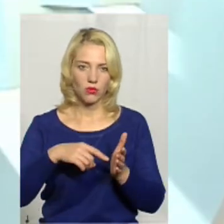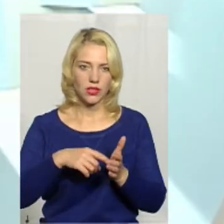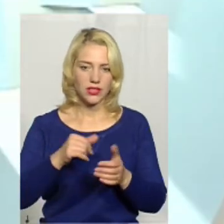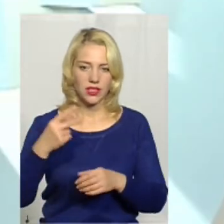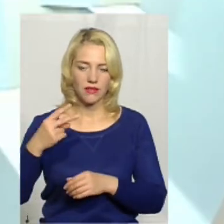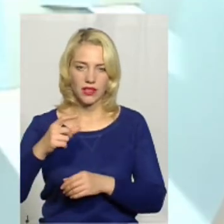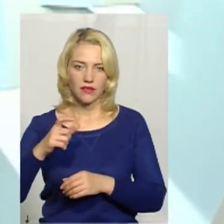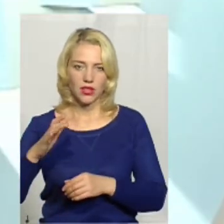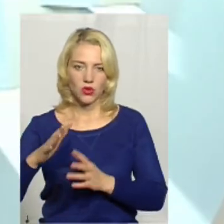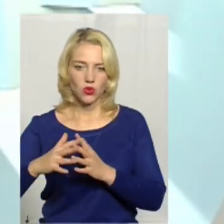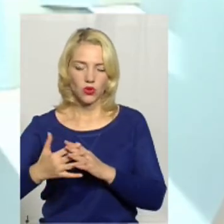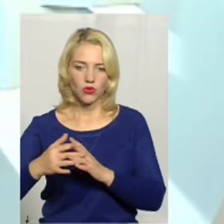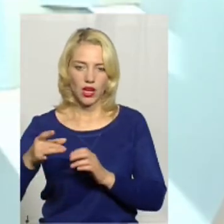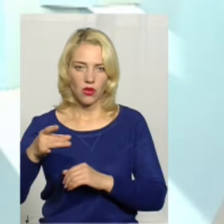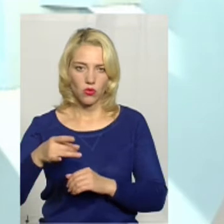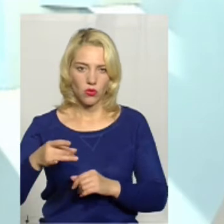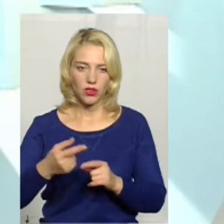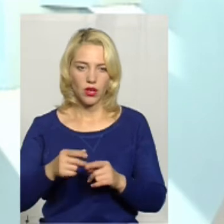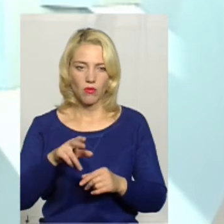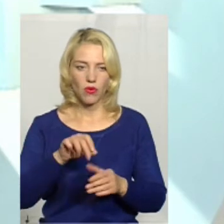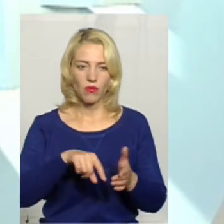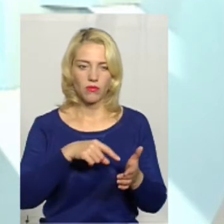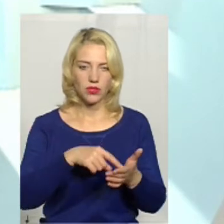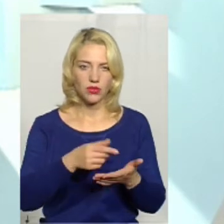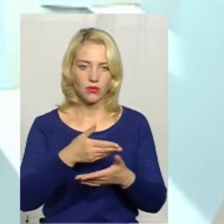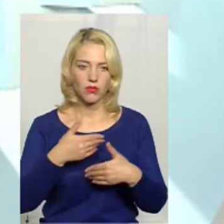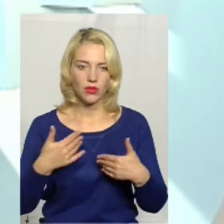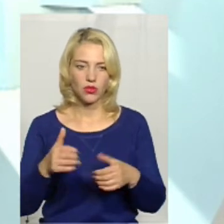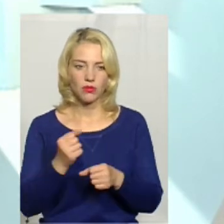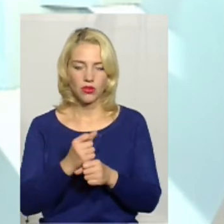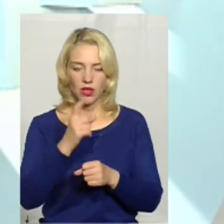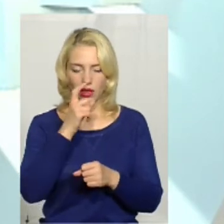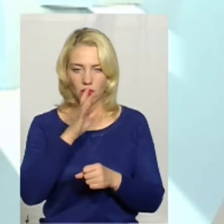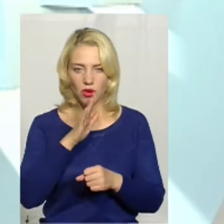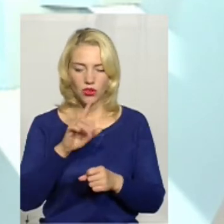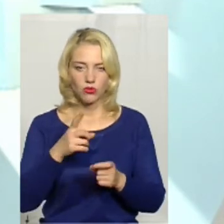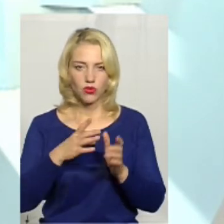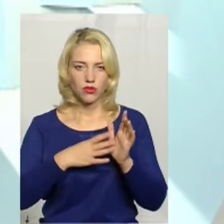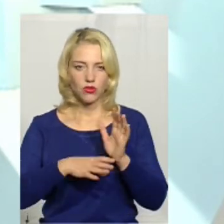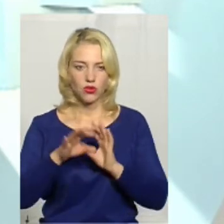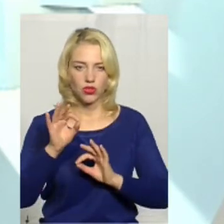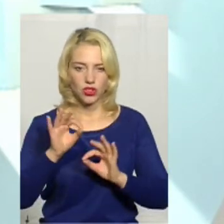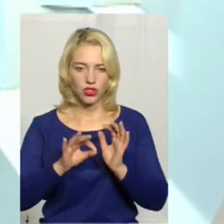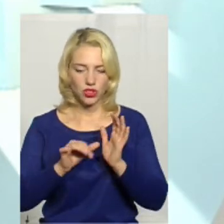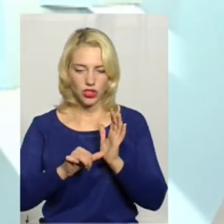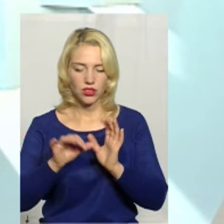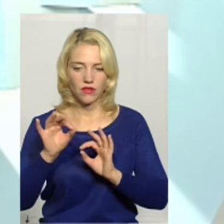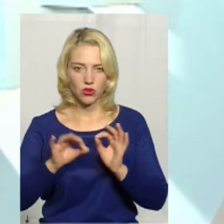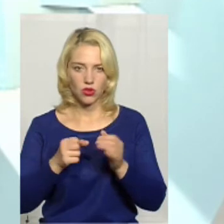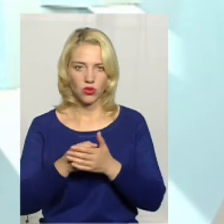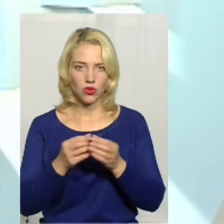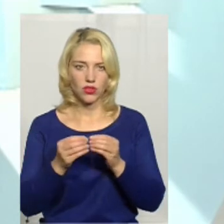20 хвилин в районі. До ряті сказав, що по місту ми вже працюємо не погано, а вже 96% до 10 хвилин.